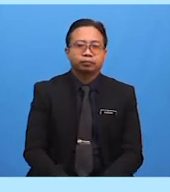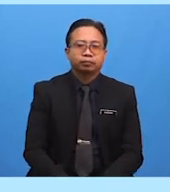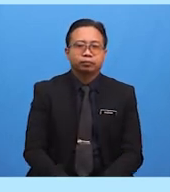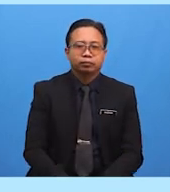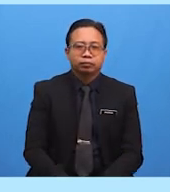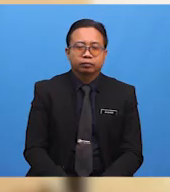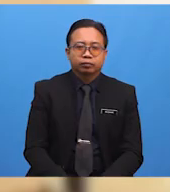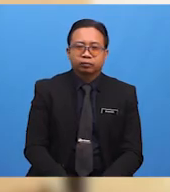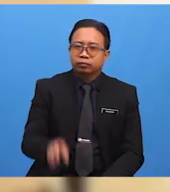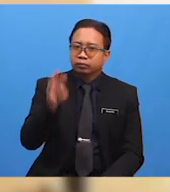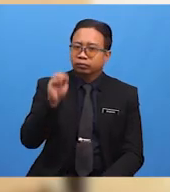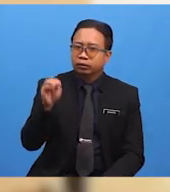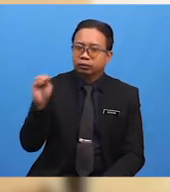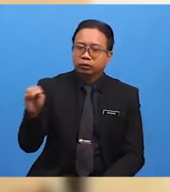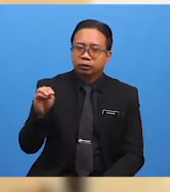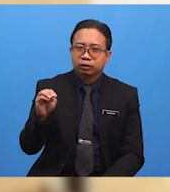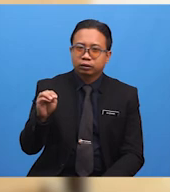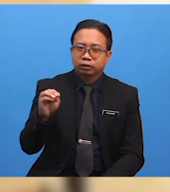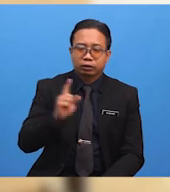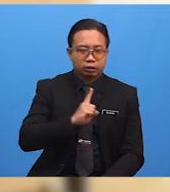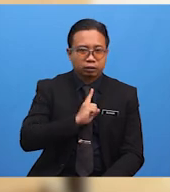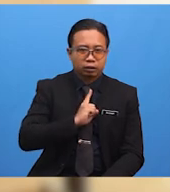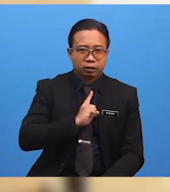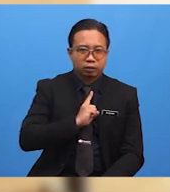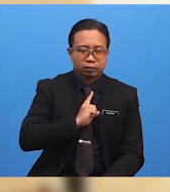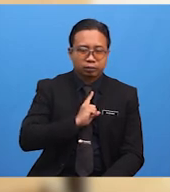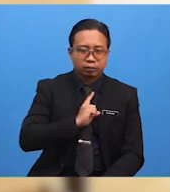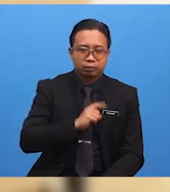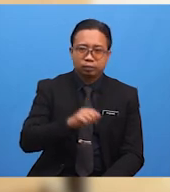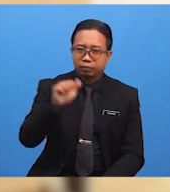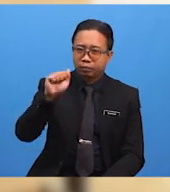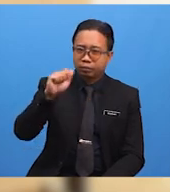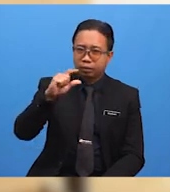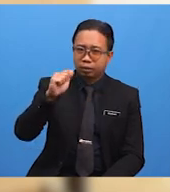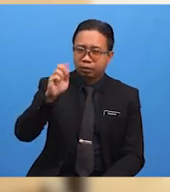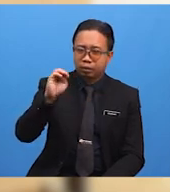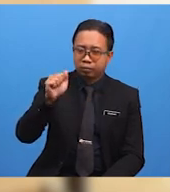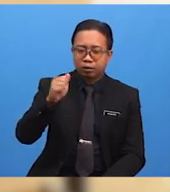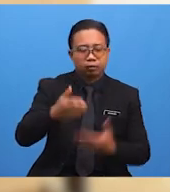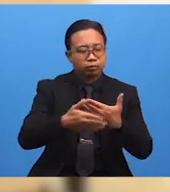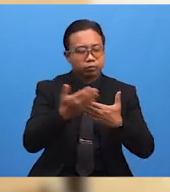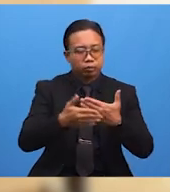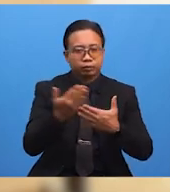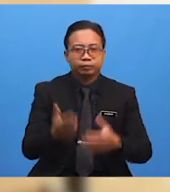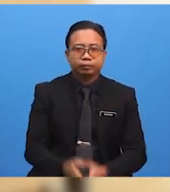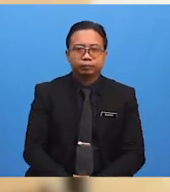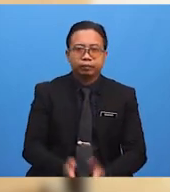Murid-murid Islam Itu Agama Yang Mudah Seterusnya